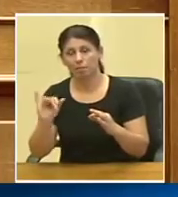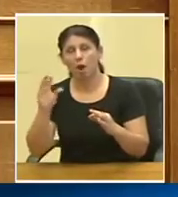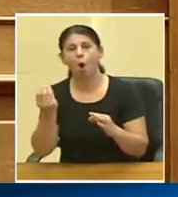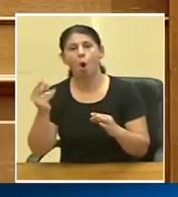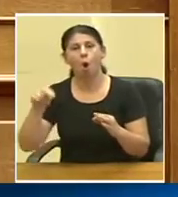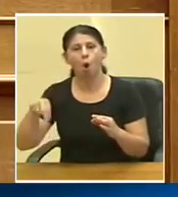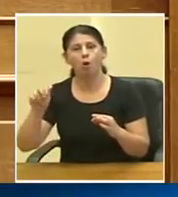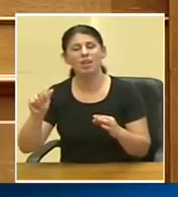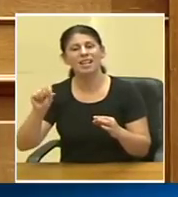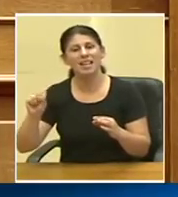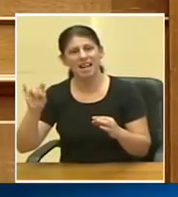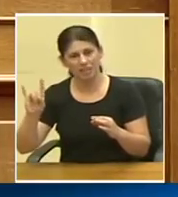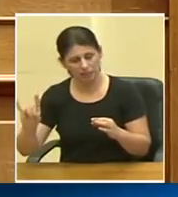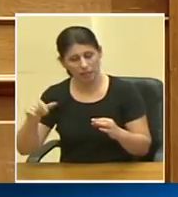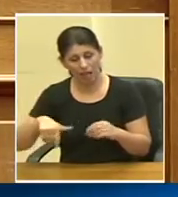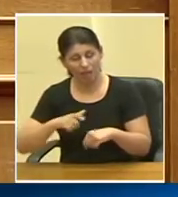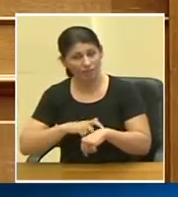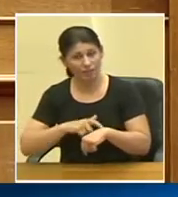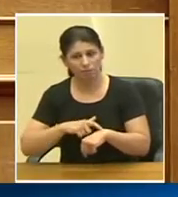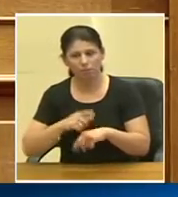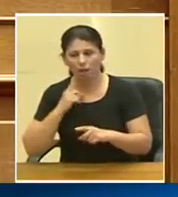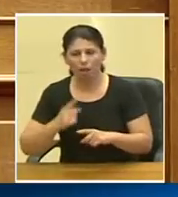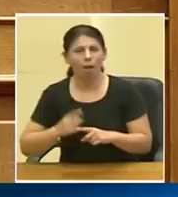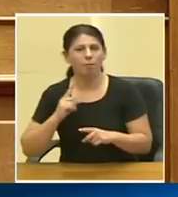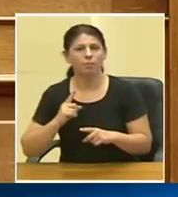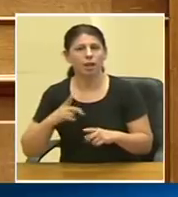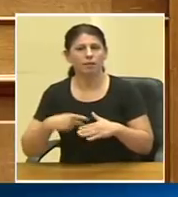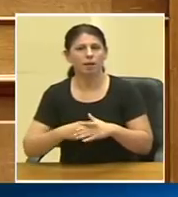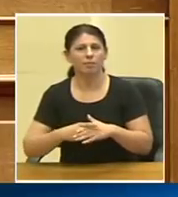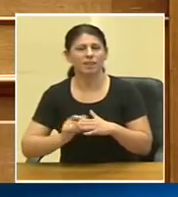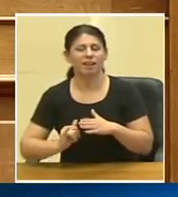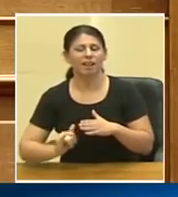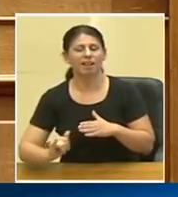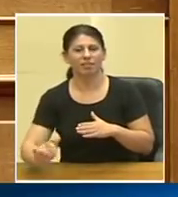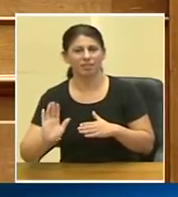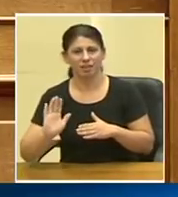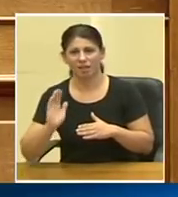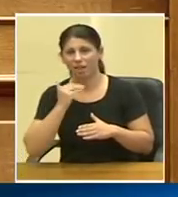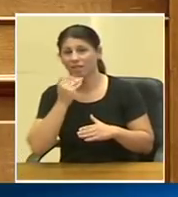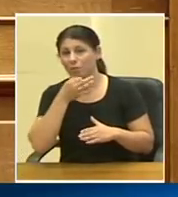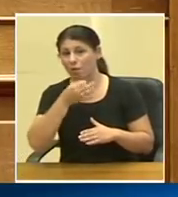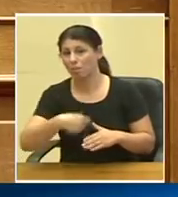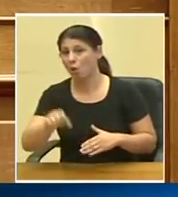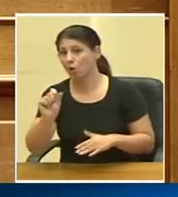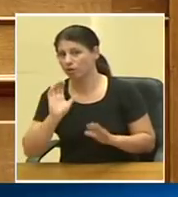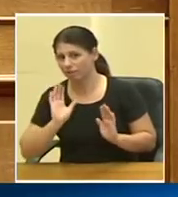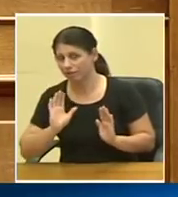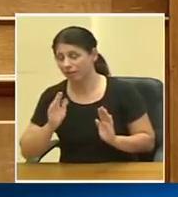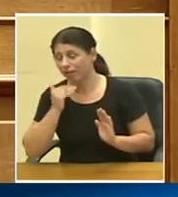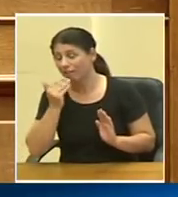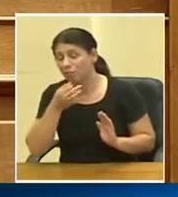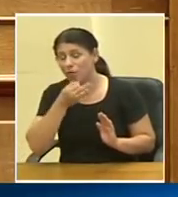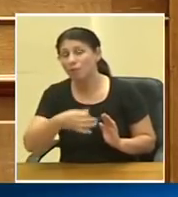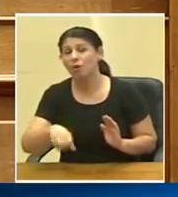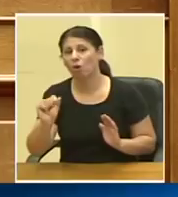και αυτή τη στιγμή απλά η τράπεζα παίζει καθυστέρηση δεν μπορεί να πει όχι δεν μπορεί να πει